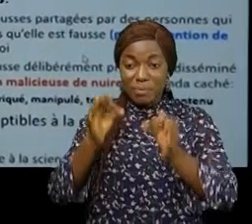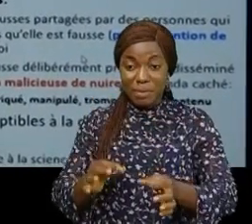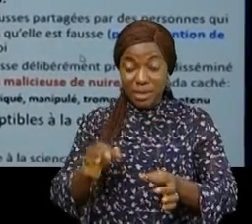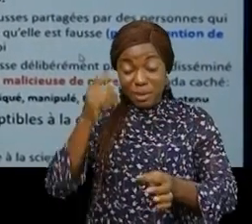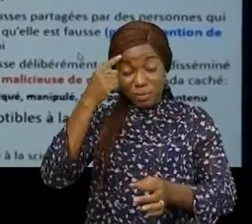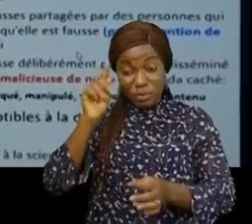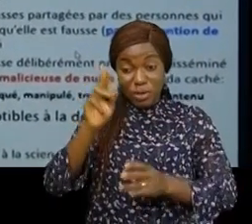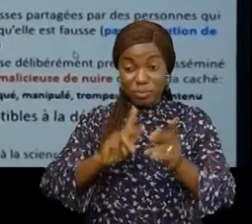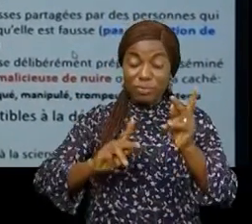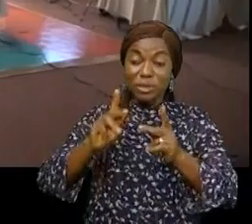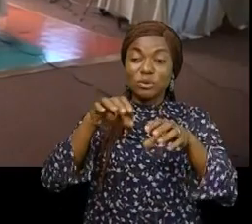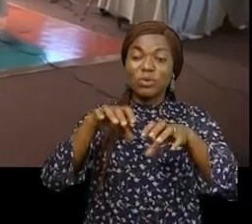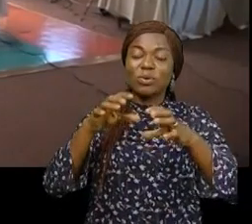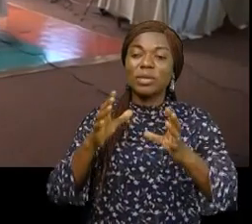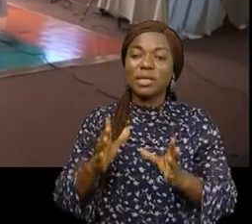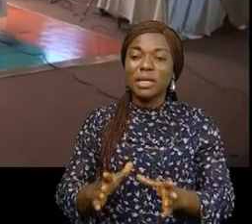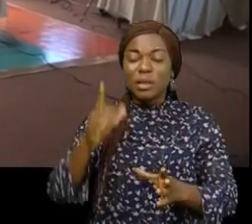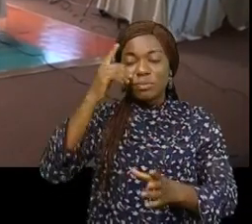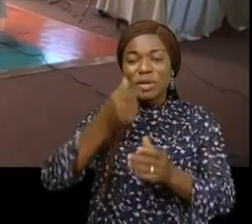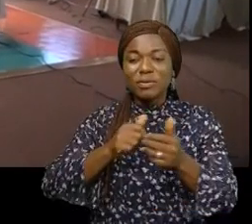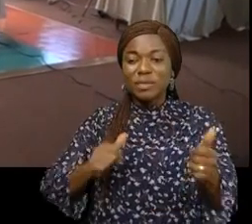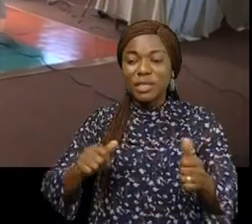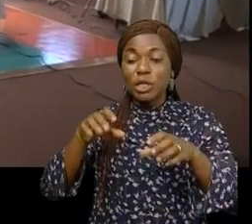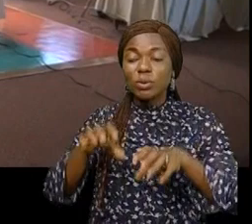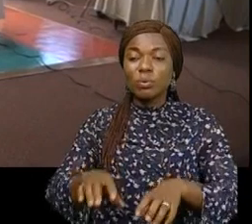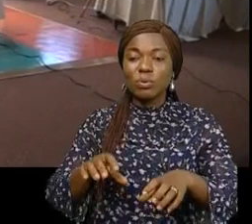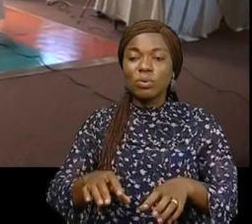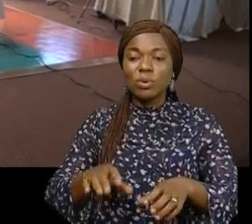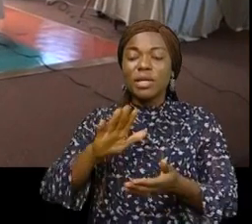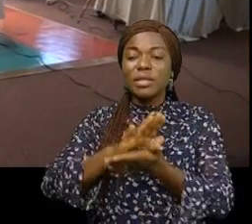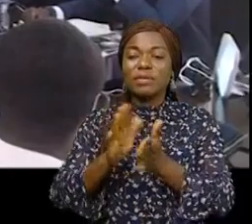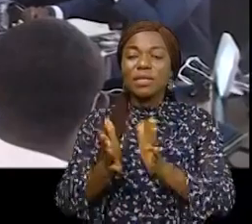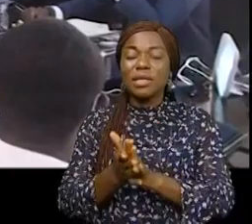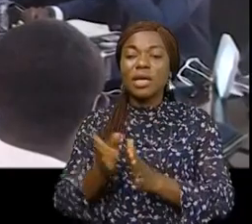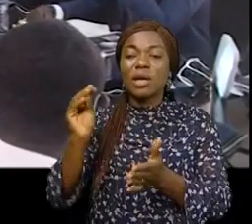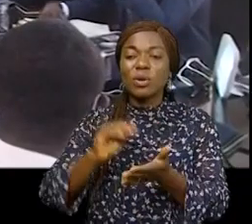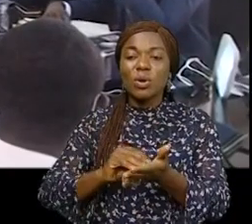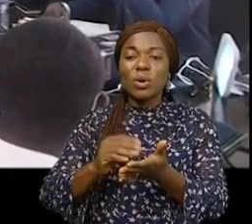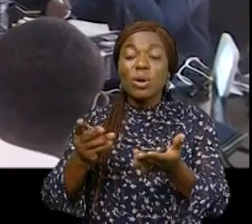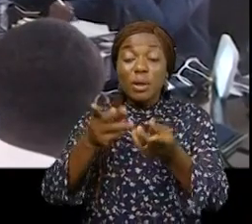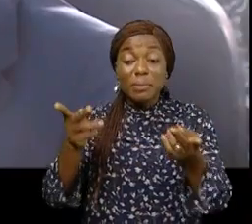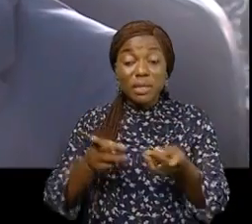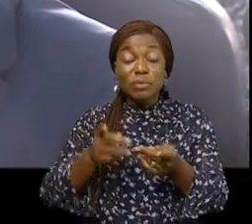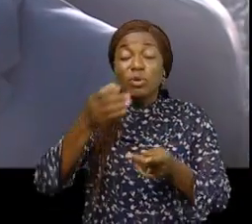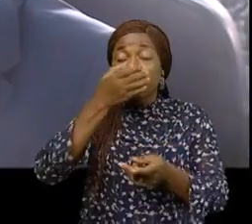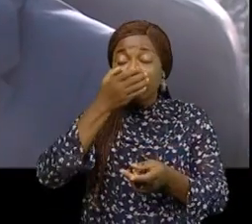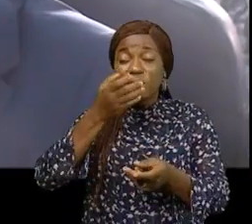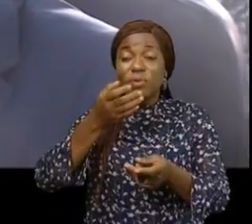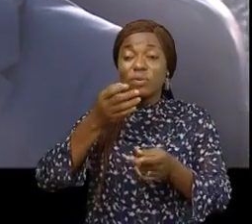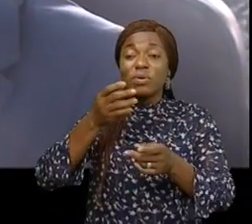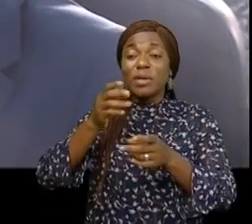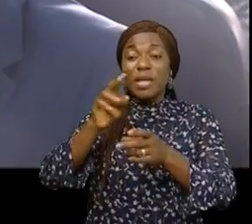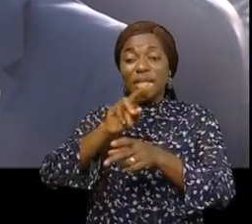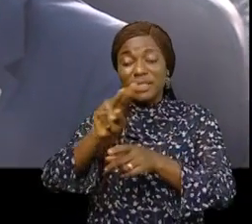de la population congolaise et pour éviter que la RDC devienne les réservoirs des différentes souches de COVID. Le programme